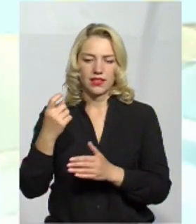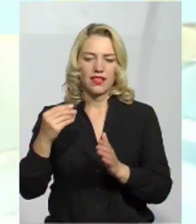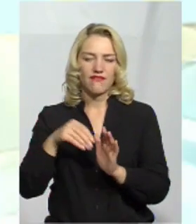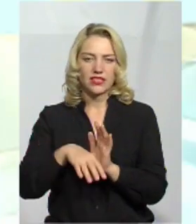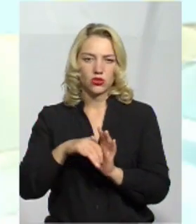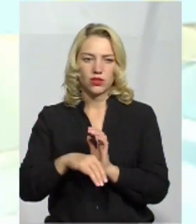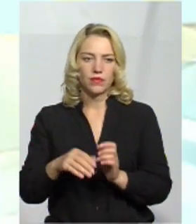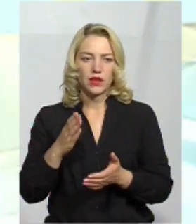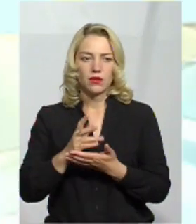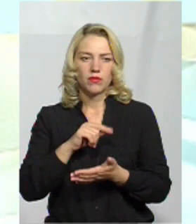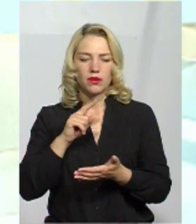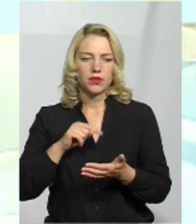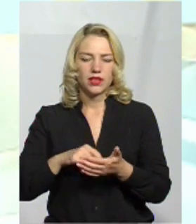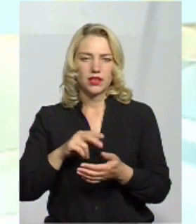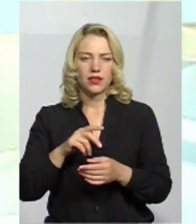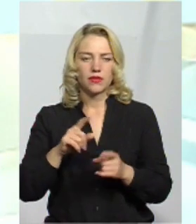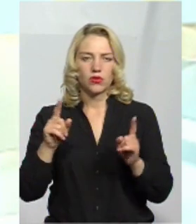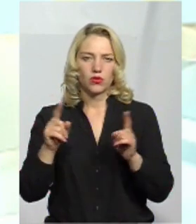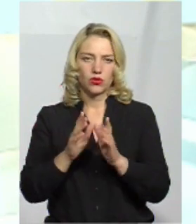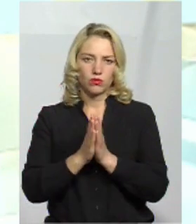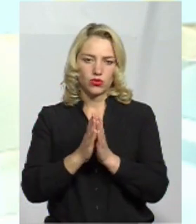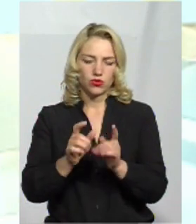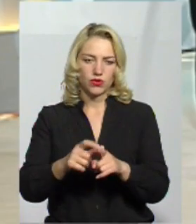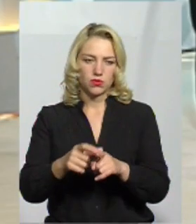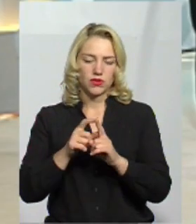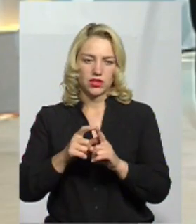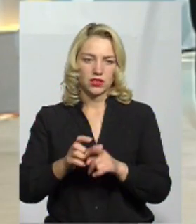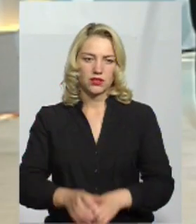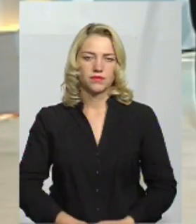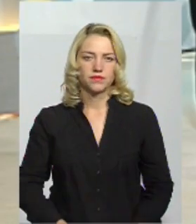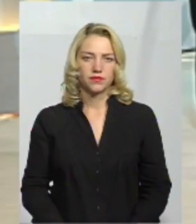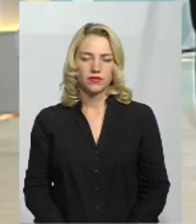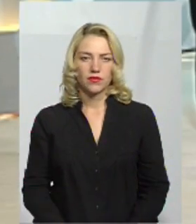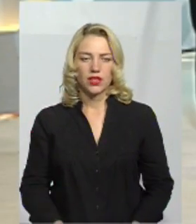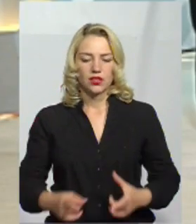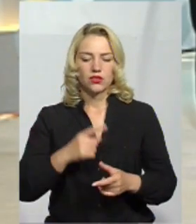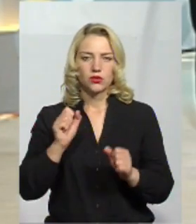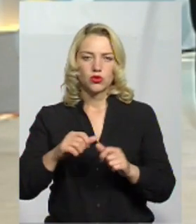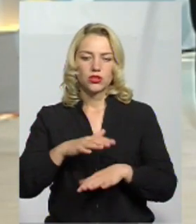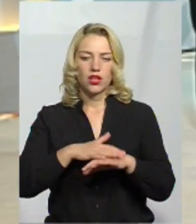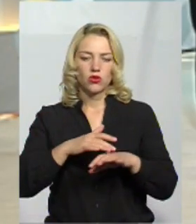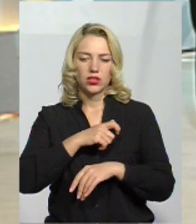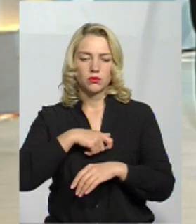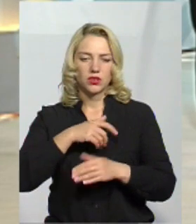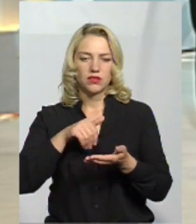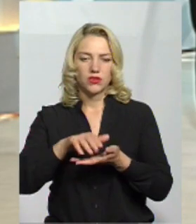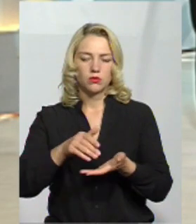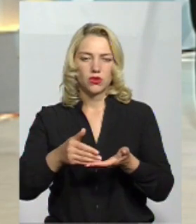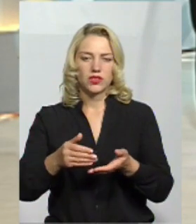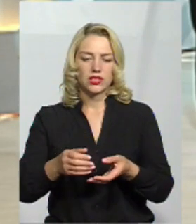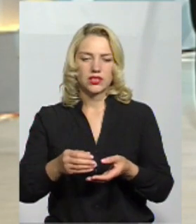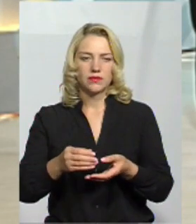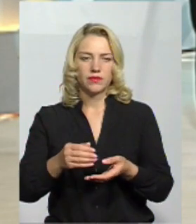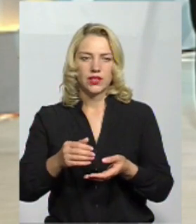бліць питання стосовно справ депутатських. Прошу відповідати словом або реченням. Чи може народний депутат відмовитись